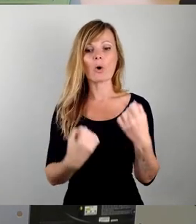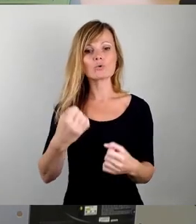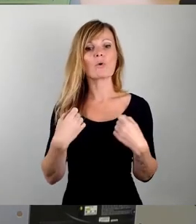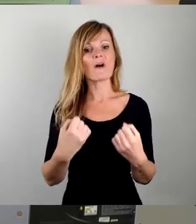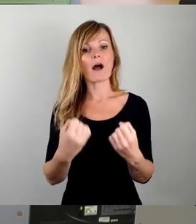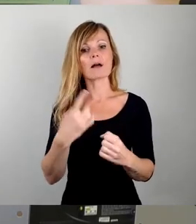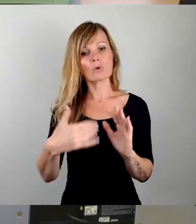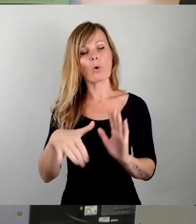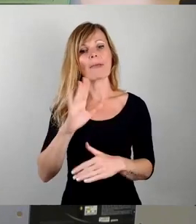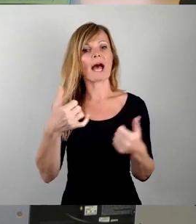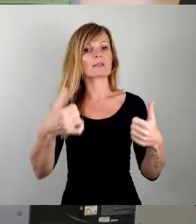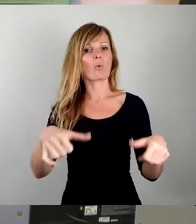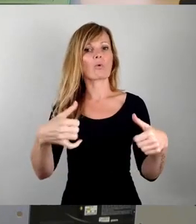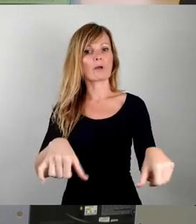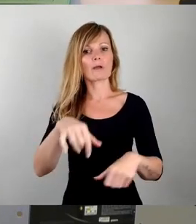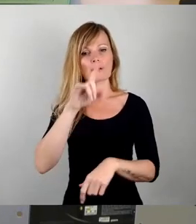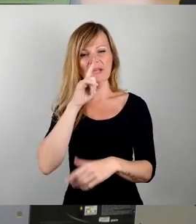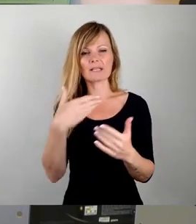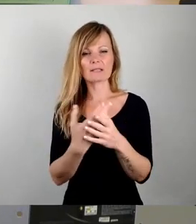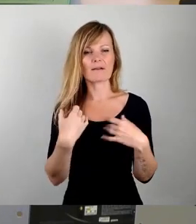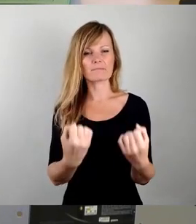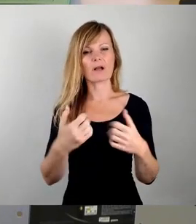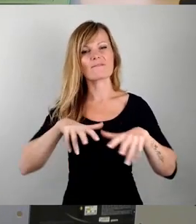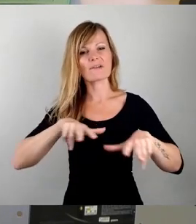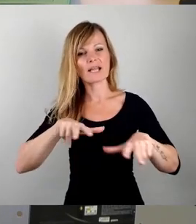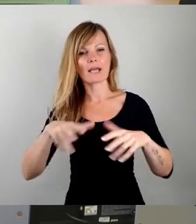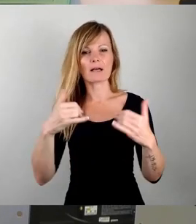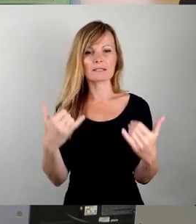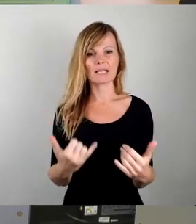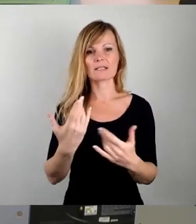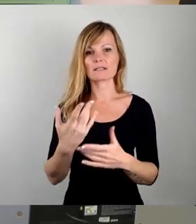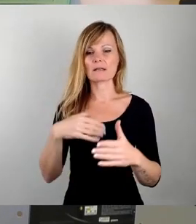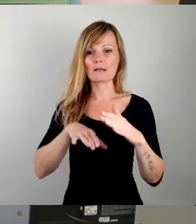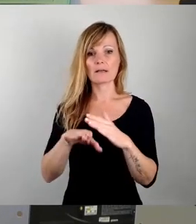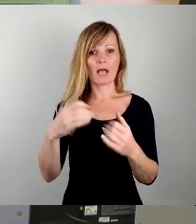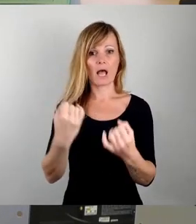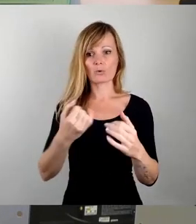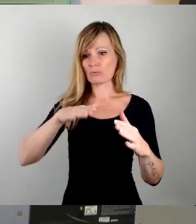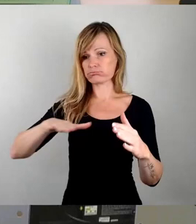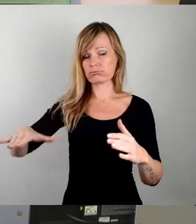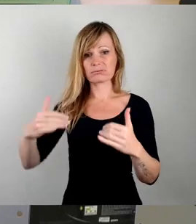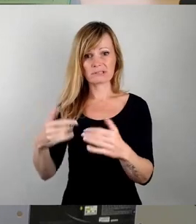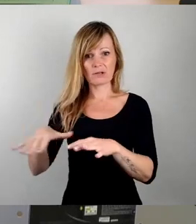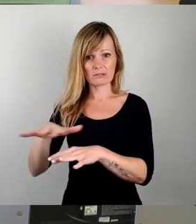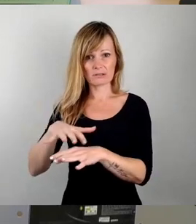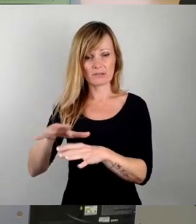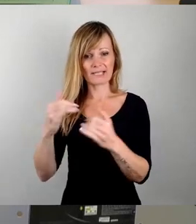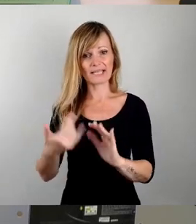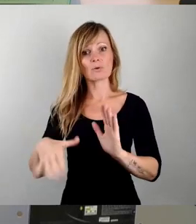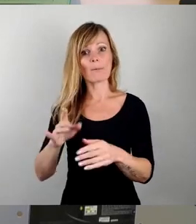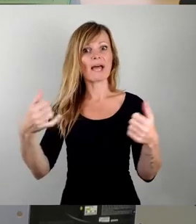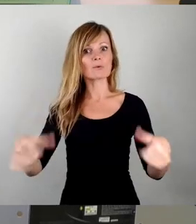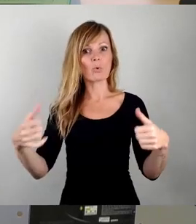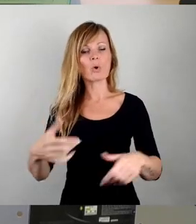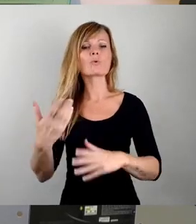wenn ich im Bereich des Rundenverkehrs, wo die Fahrzeuge jetzt untergestellt sind, den Druck erhöhe und noch mehr Fahrzeuge